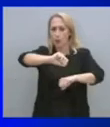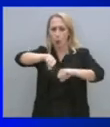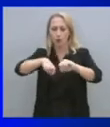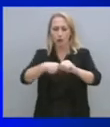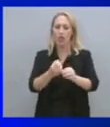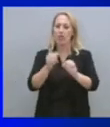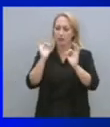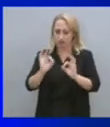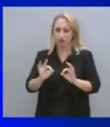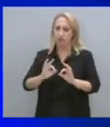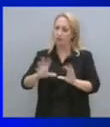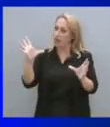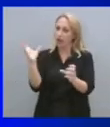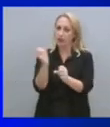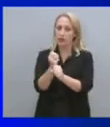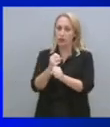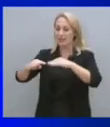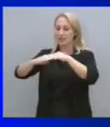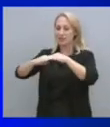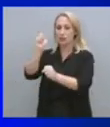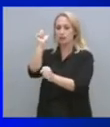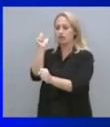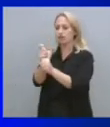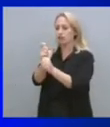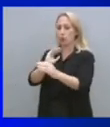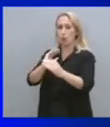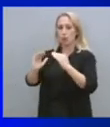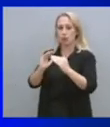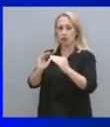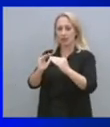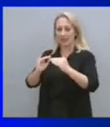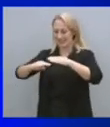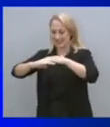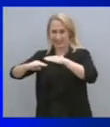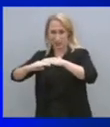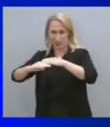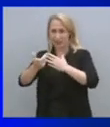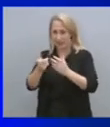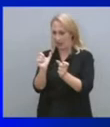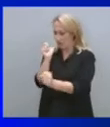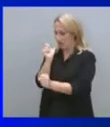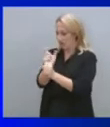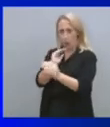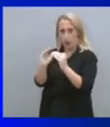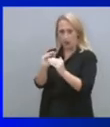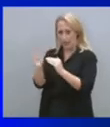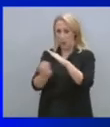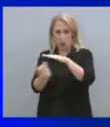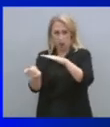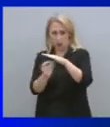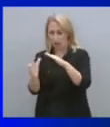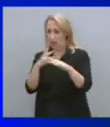προσπάθεια να προστατεύσουμε τα σύνορά μας όχι από πρόσφυγες οι οποίοι έρχονται